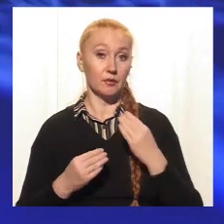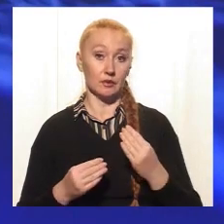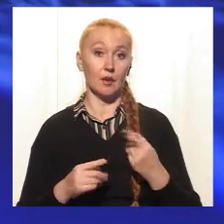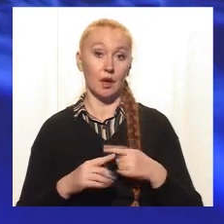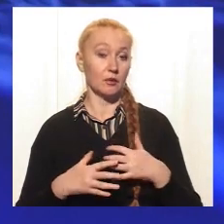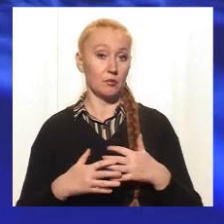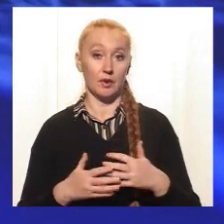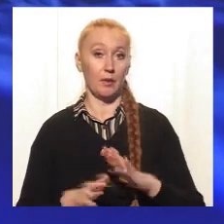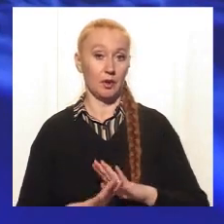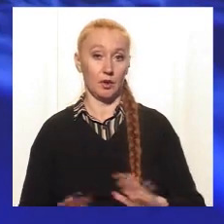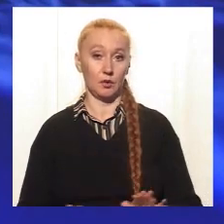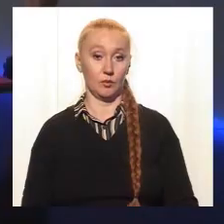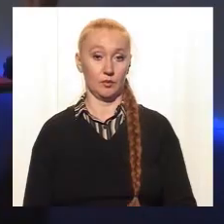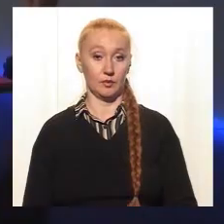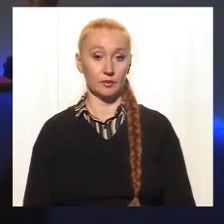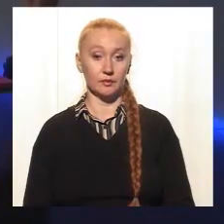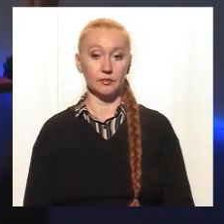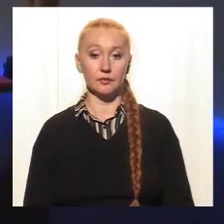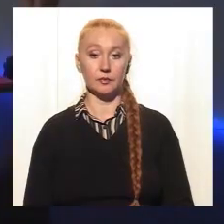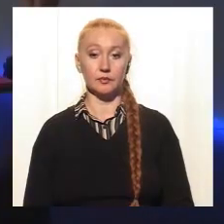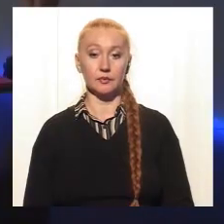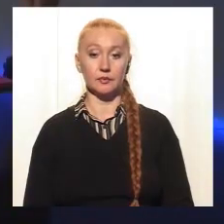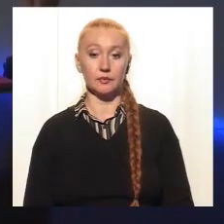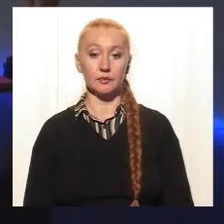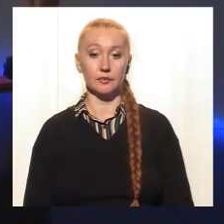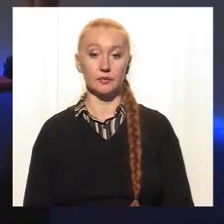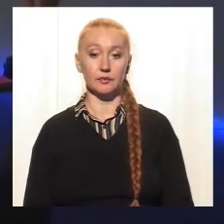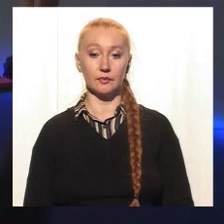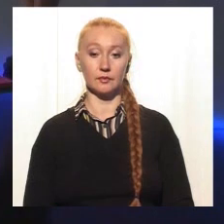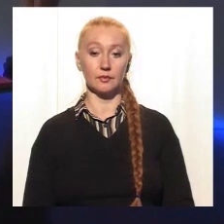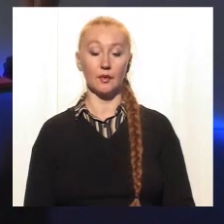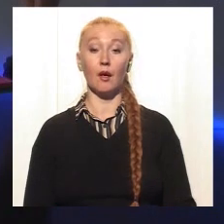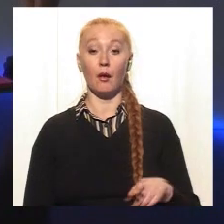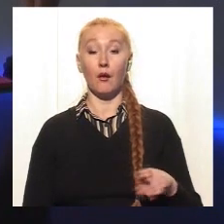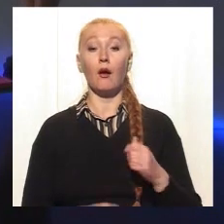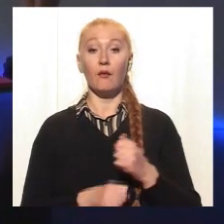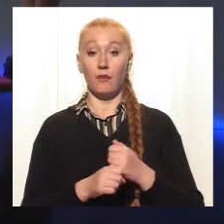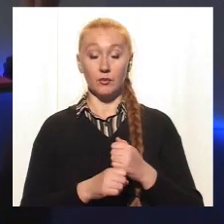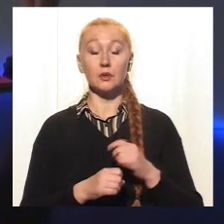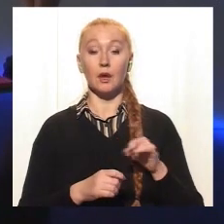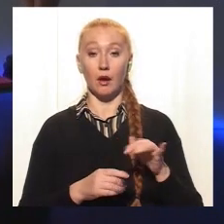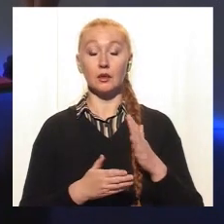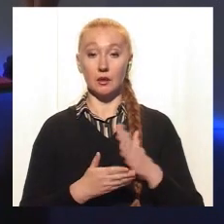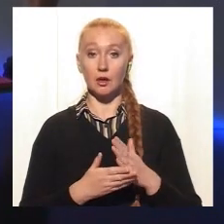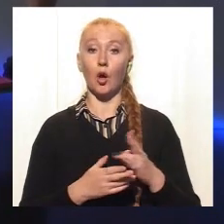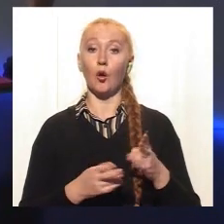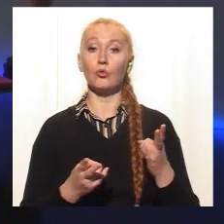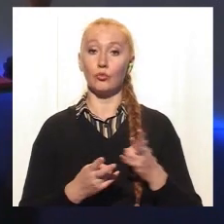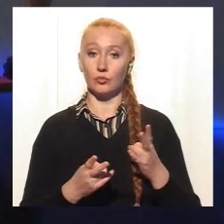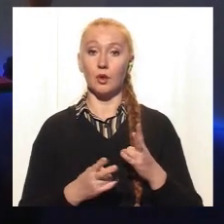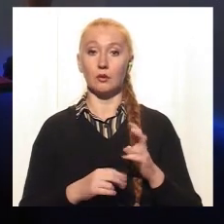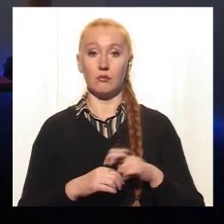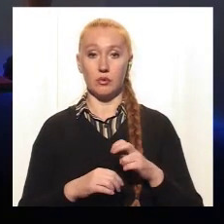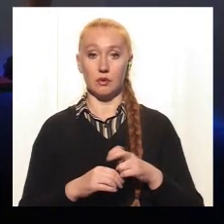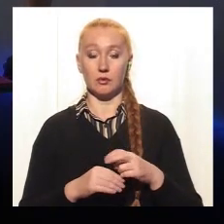і ця беременность не злочиться. Такі препарати не можна просто пройти і купити в аптекі? Вони в аптекі є, але десь, конечно,